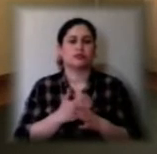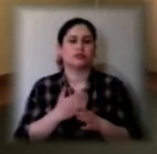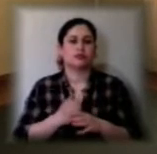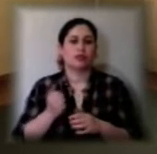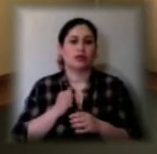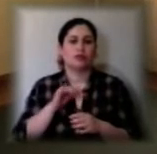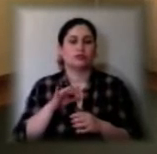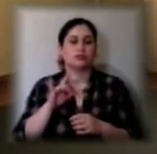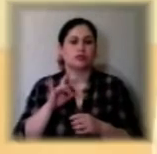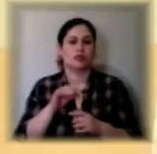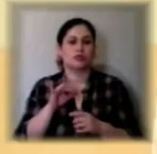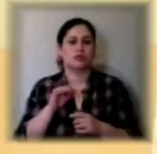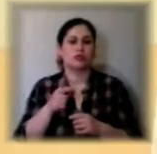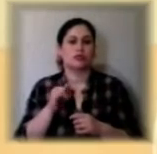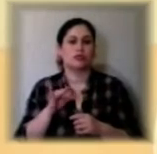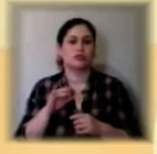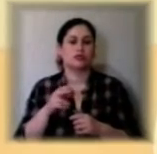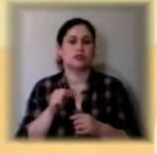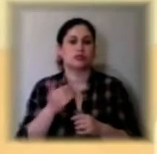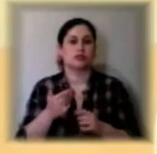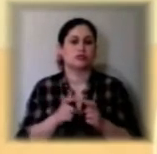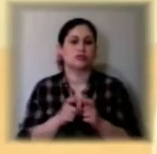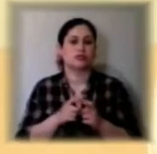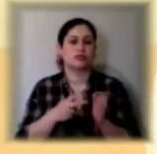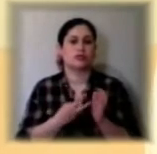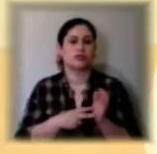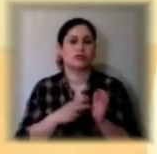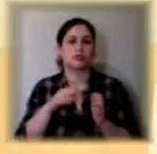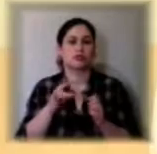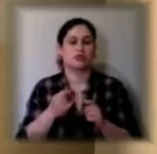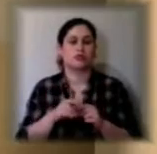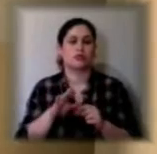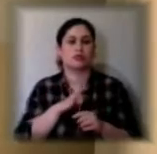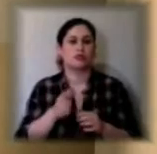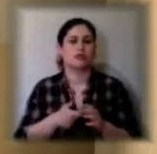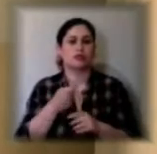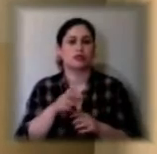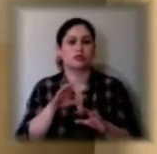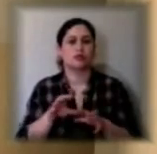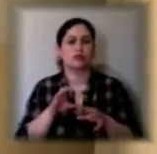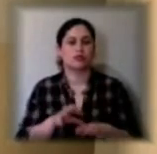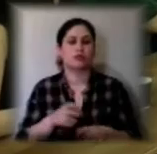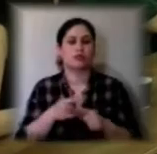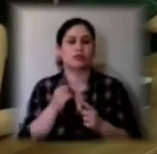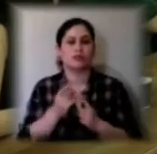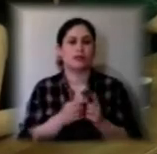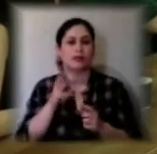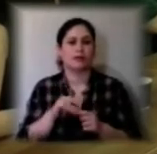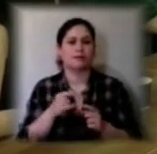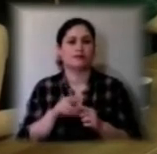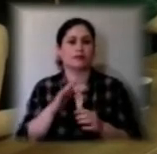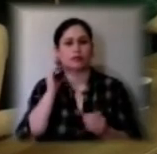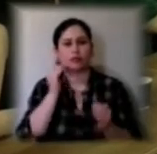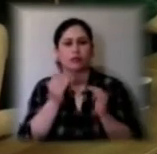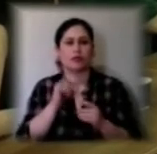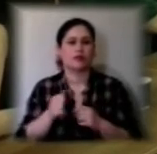Костянтин Горішній. За його словами, 27 травня до Верховної Ради було подано законопроєкт про зміни штрафів у разі ухилення від військової